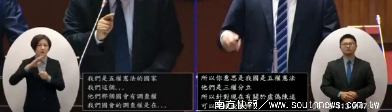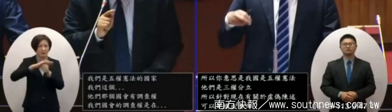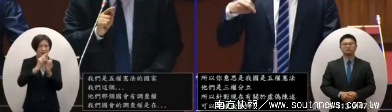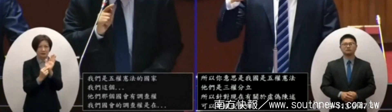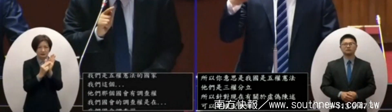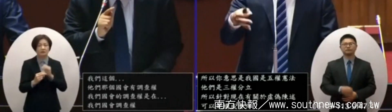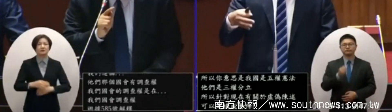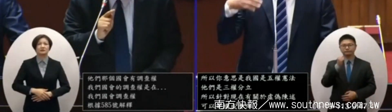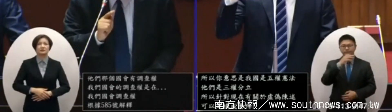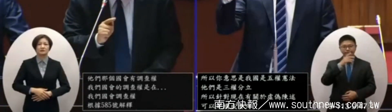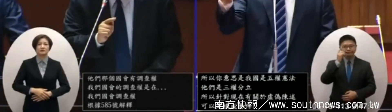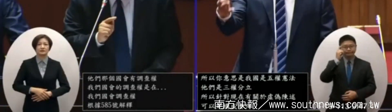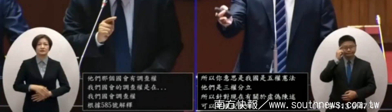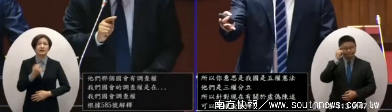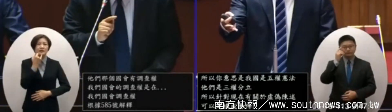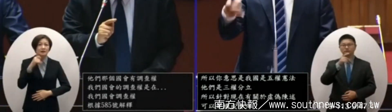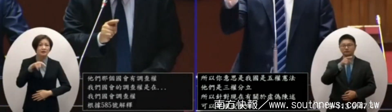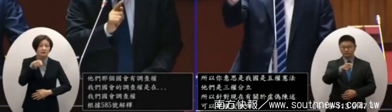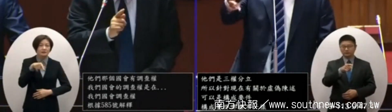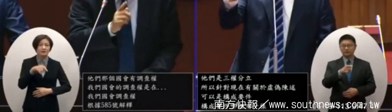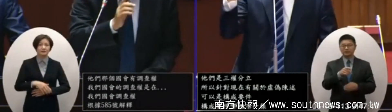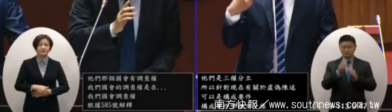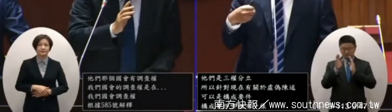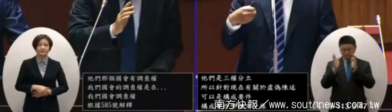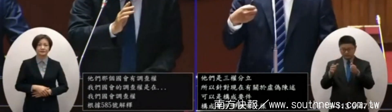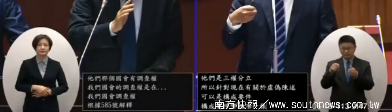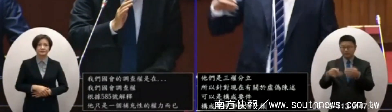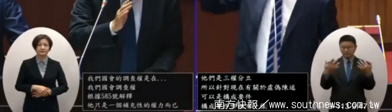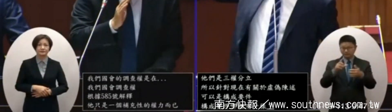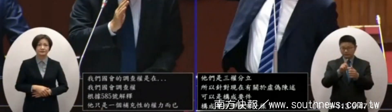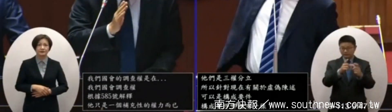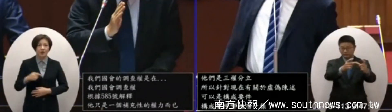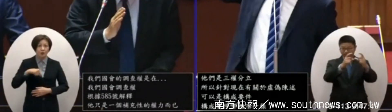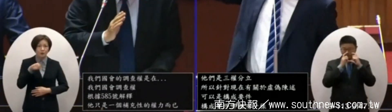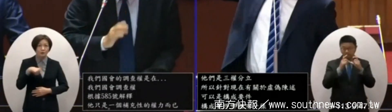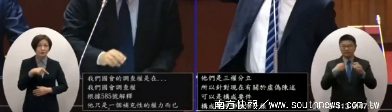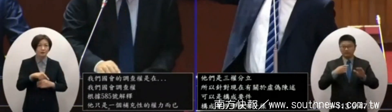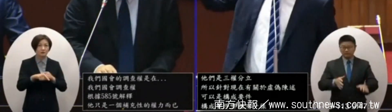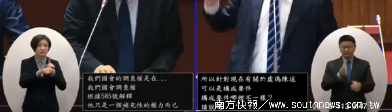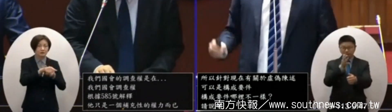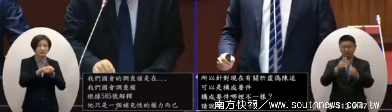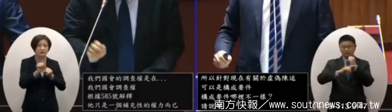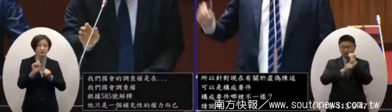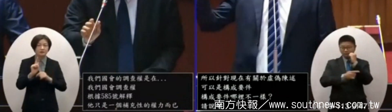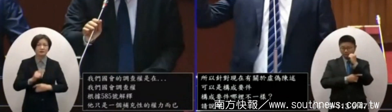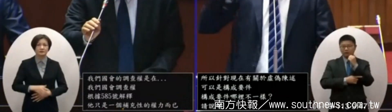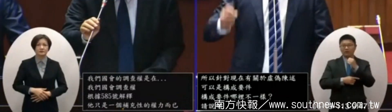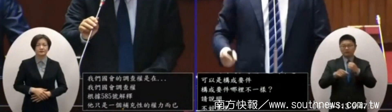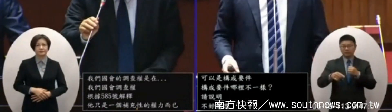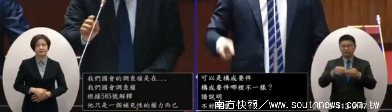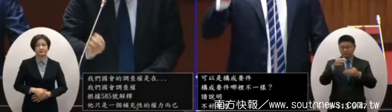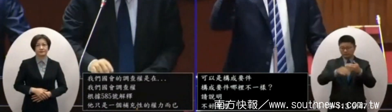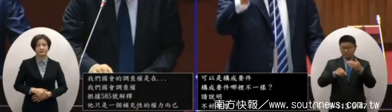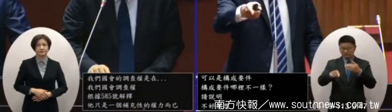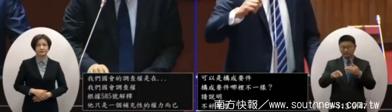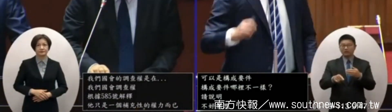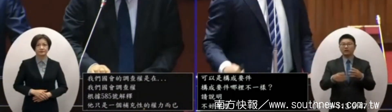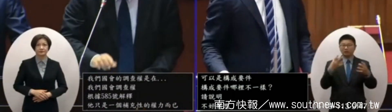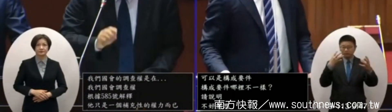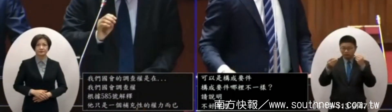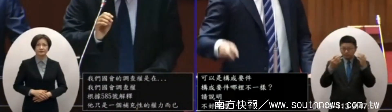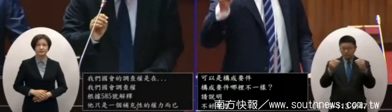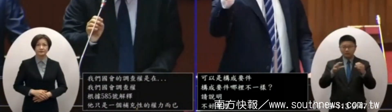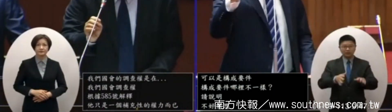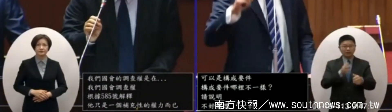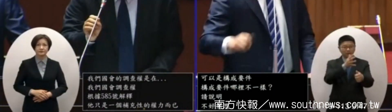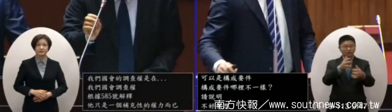最多只是一個課罩罰罰不好意思對問題回答剛剛你說的是法律要件不明確嘛那我就問你美國法